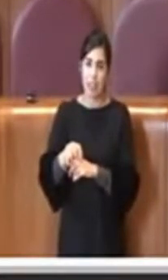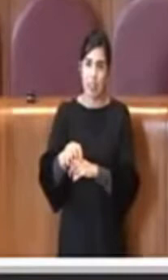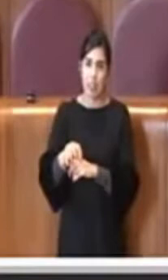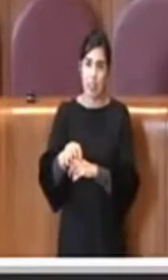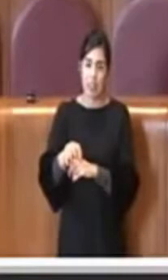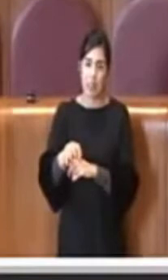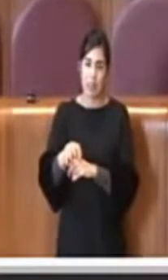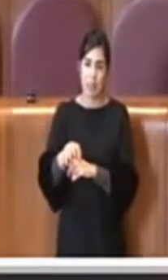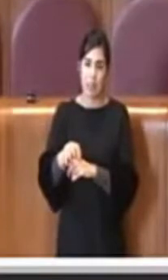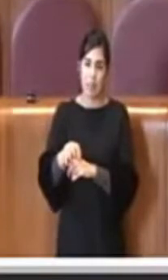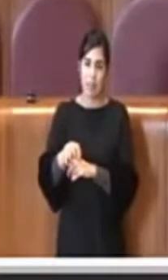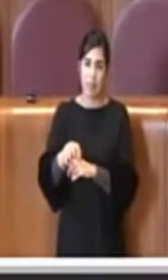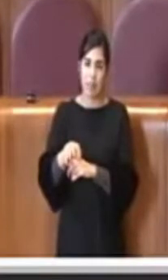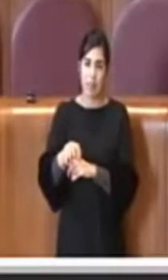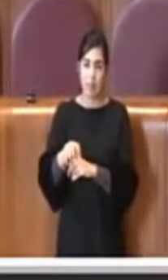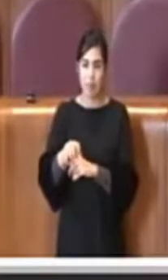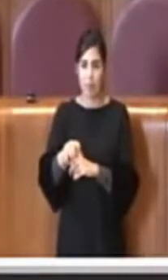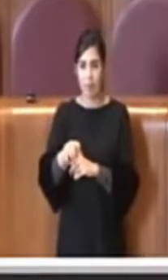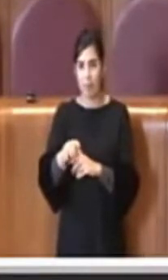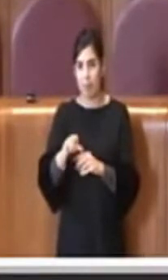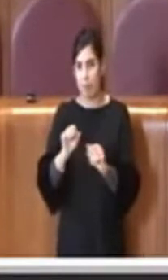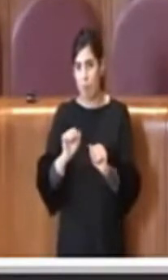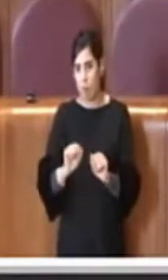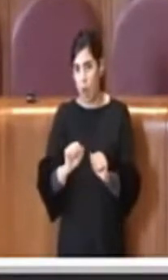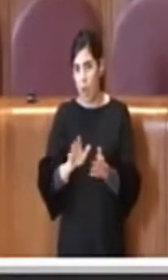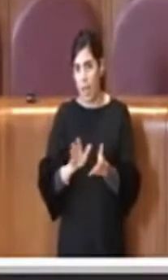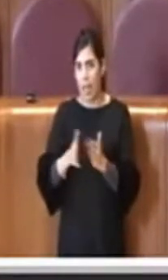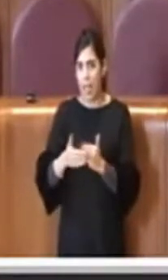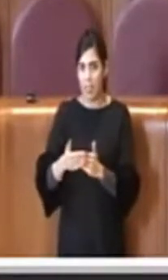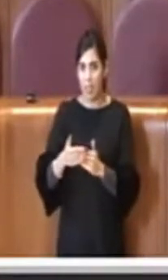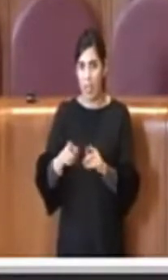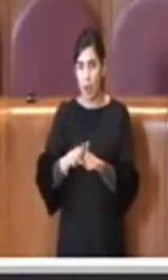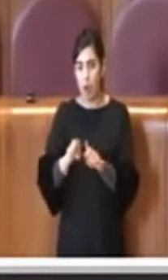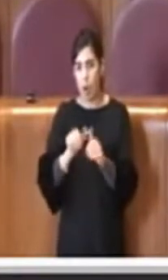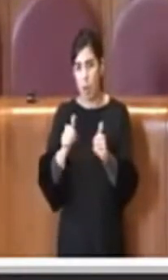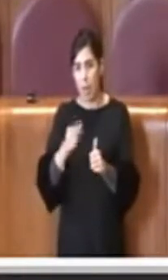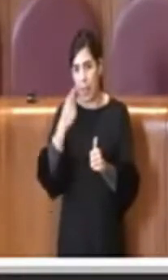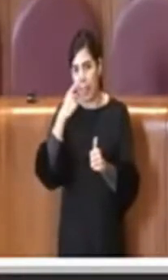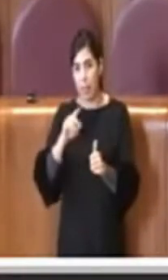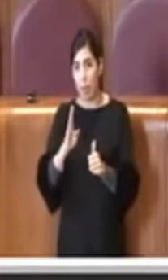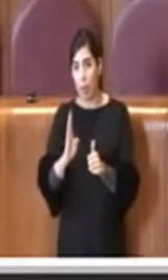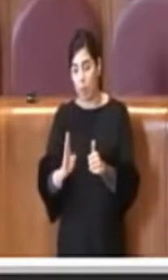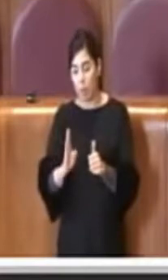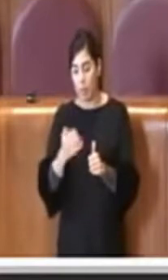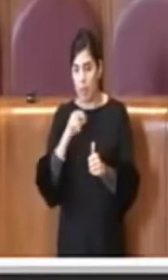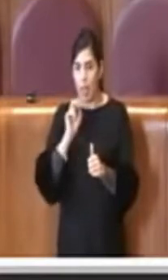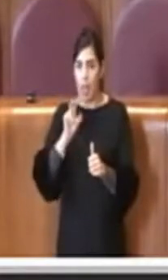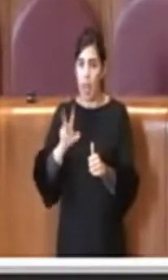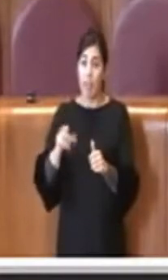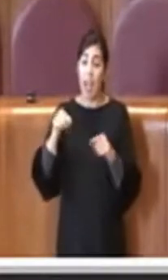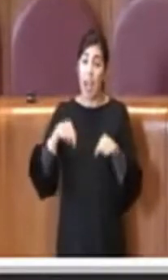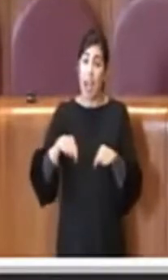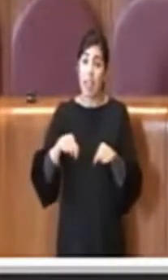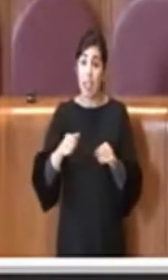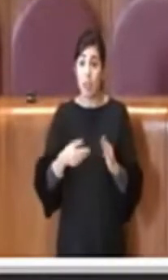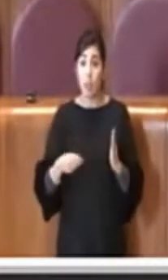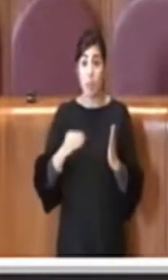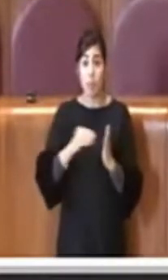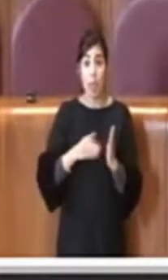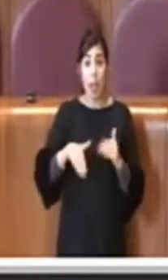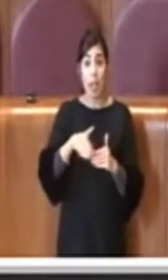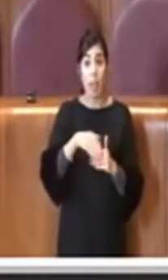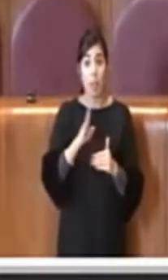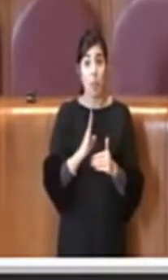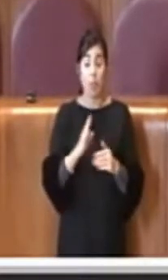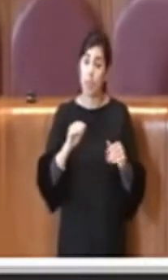classificabili come tipo B, in questo momento non è stato possibile inserirlo, in quanto